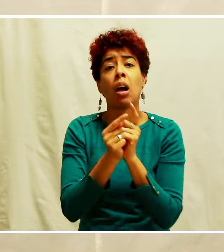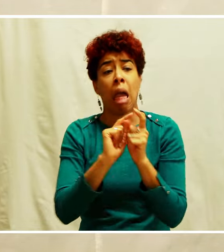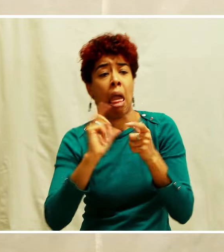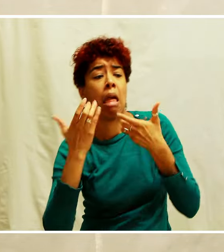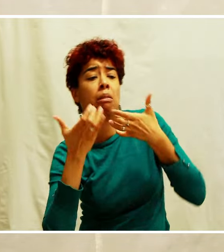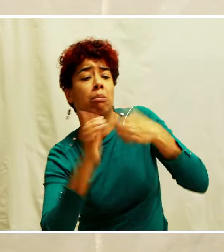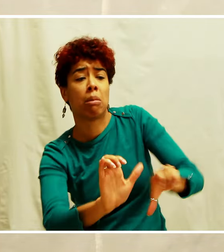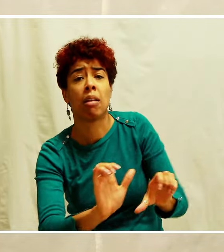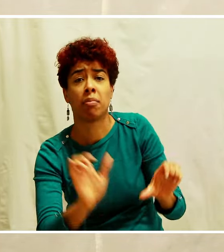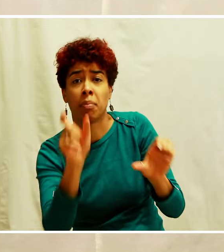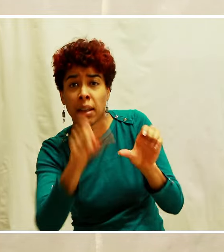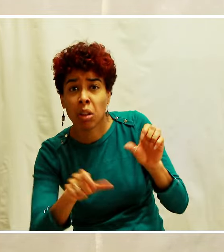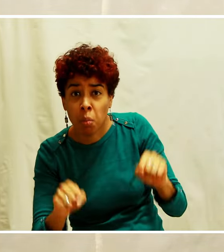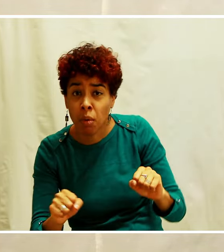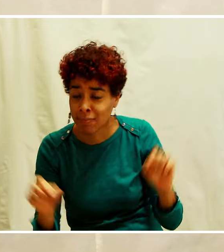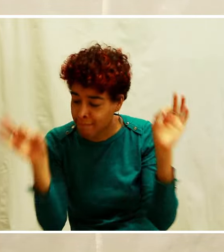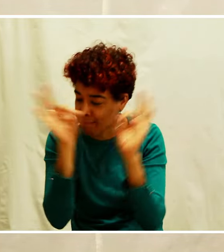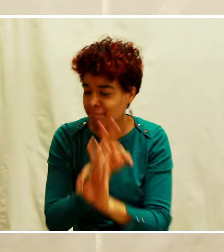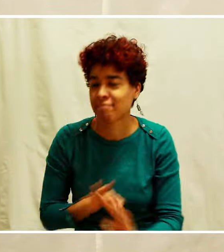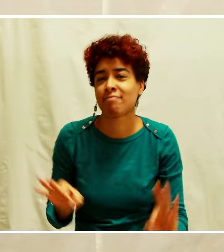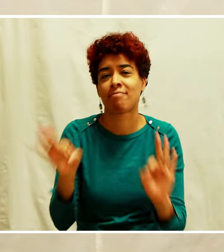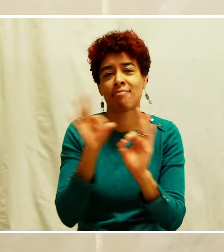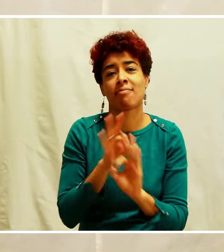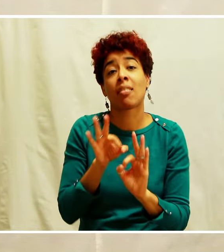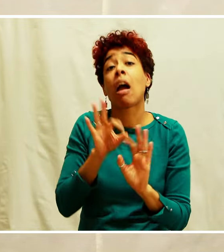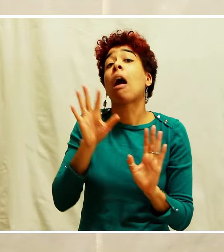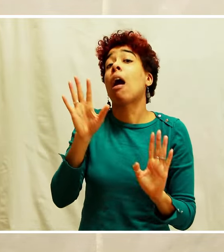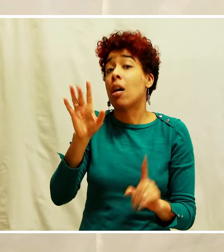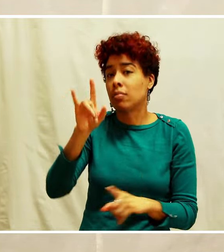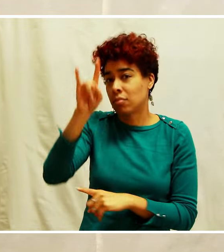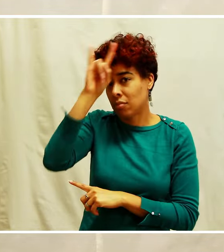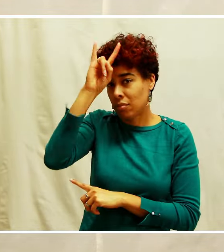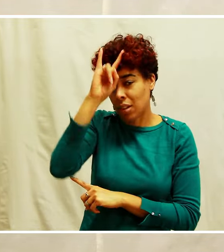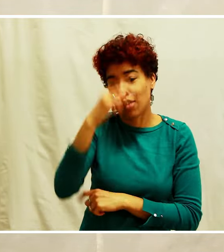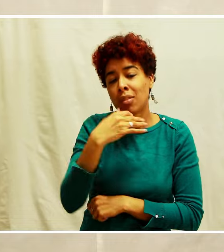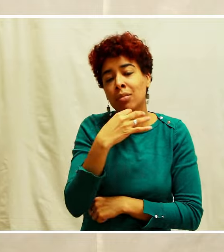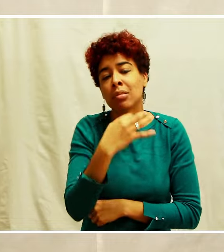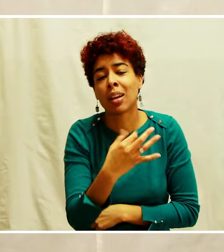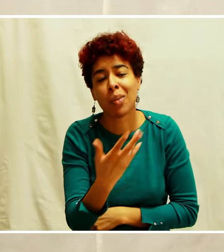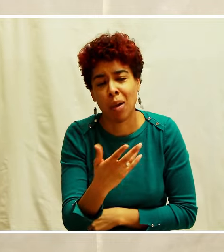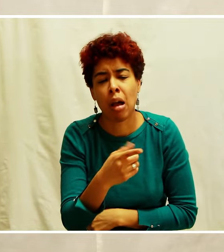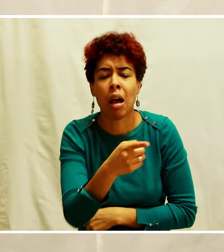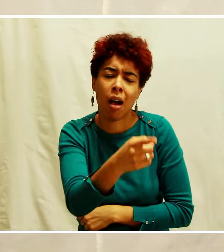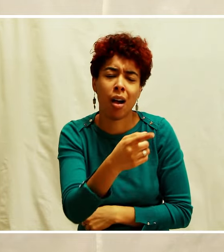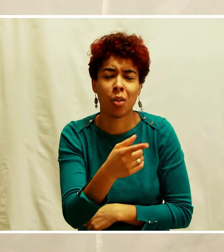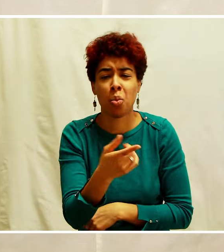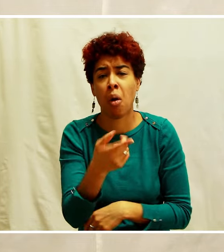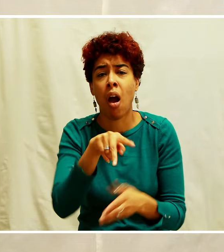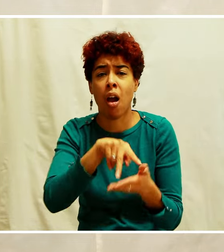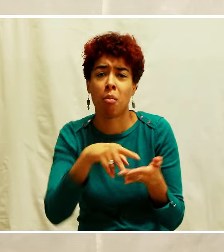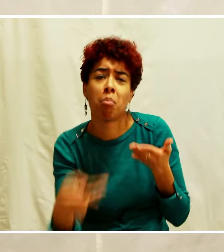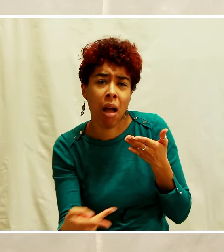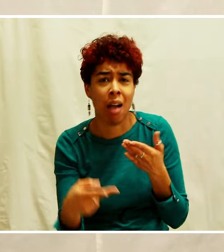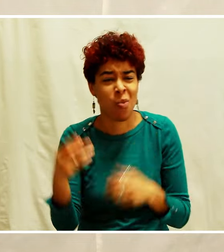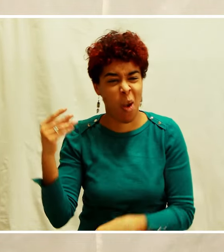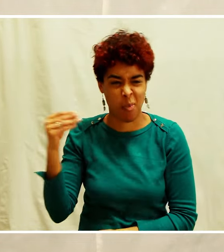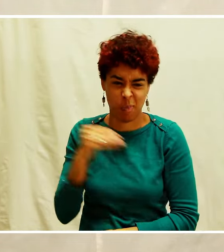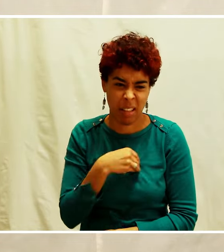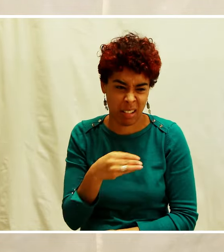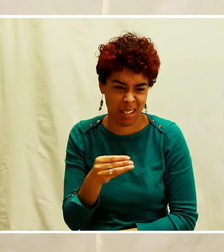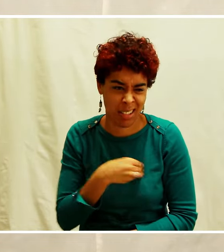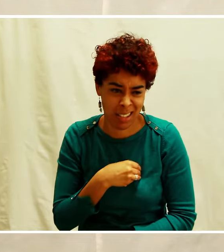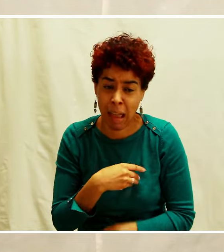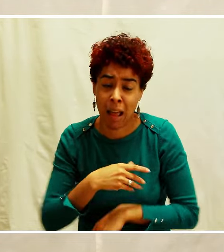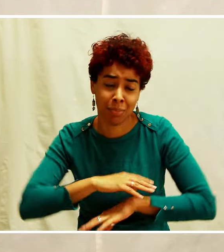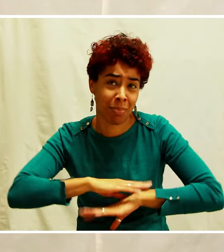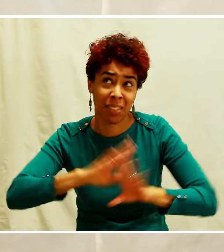peut m'empêcher de le faire. L'adversaire voudra te faire croire que parce que peut-être tu as chuté ou rechuté cette semaine, eh bien